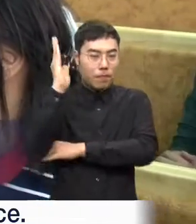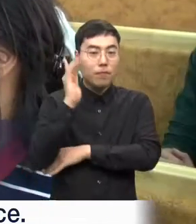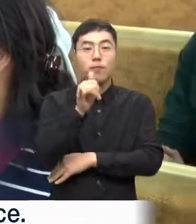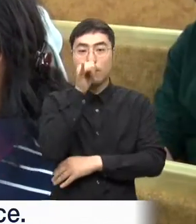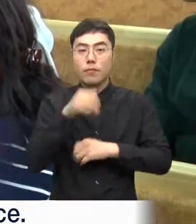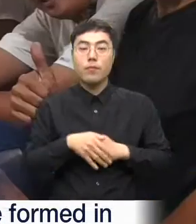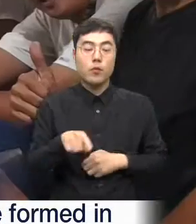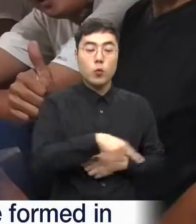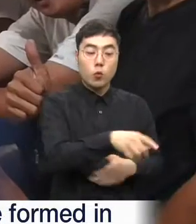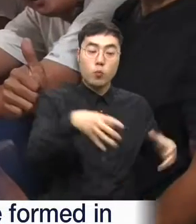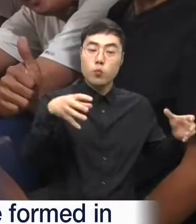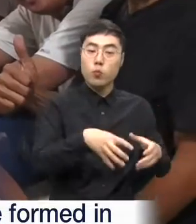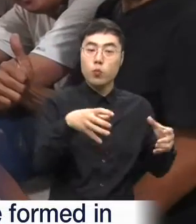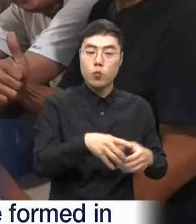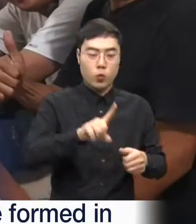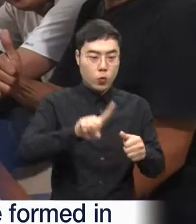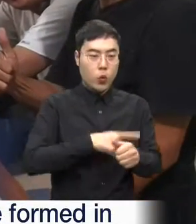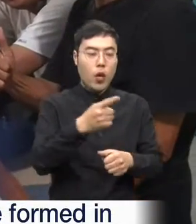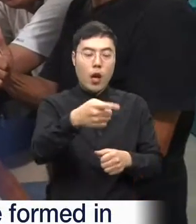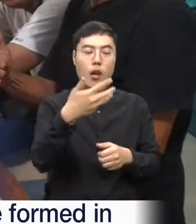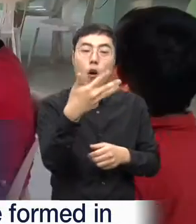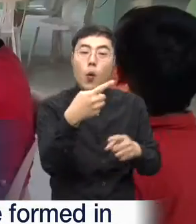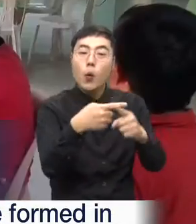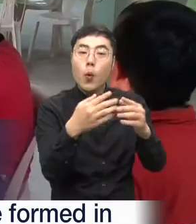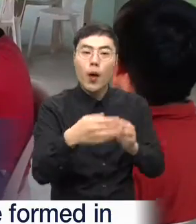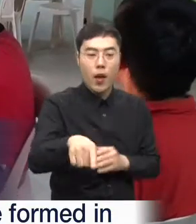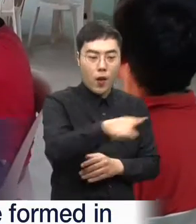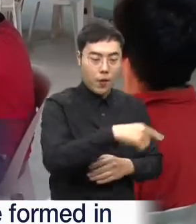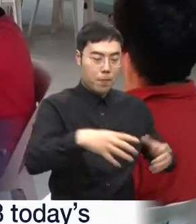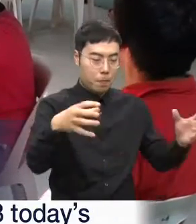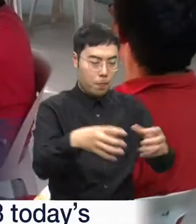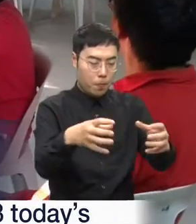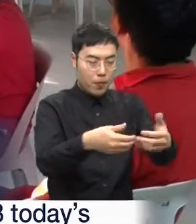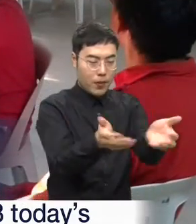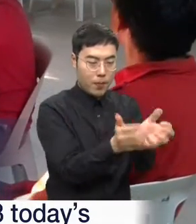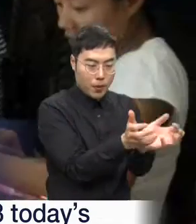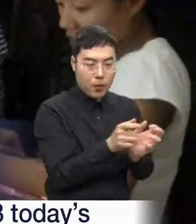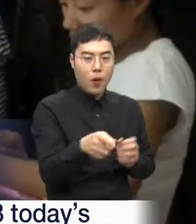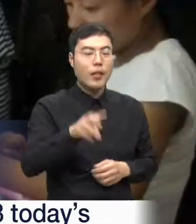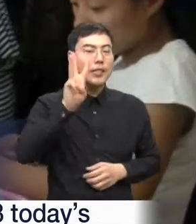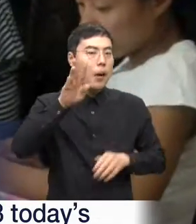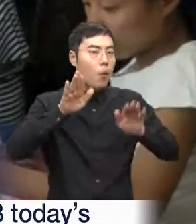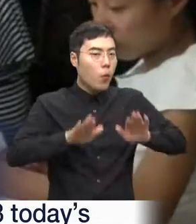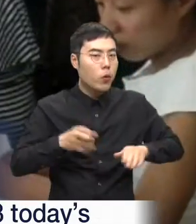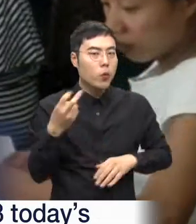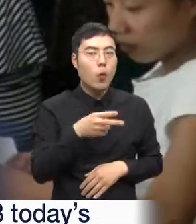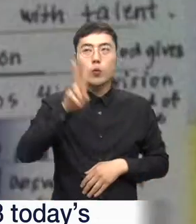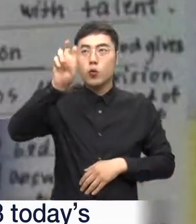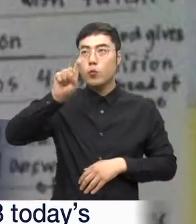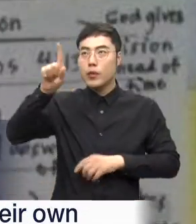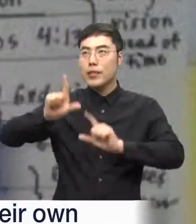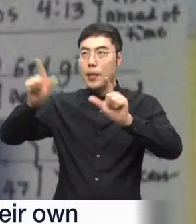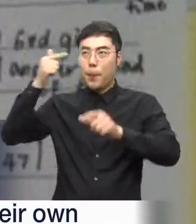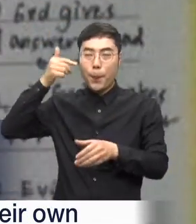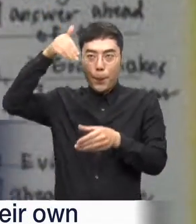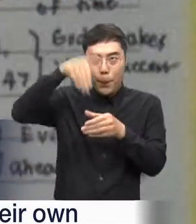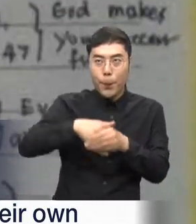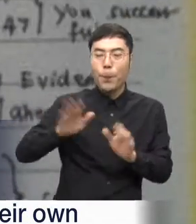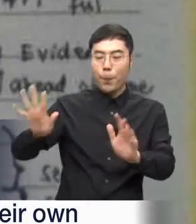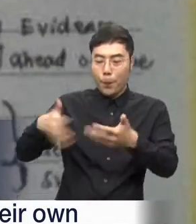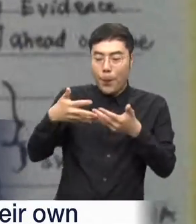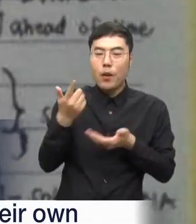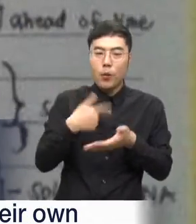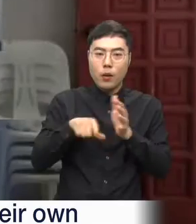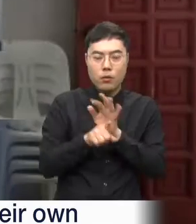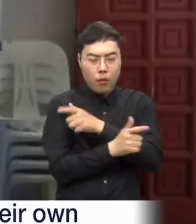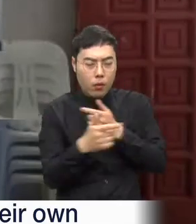전달하고 있습니다. 이를 통해 필리핀 8개 교회의 소수 집중훈련팀이 구성돼 매일 3원후를 지속하고 21가지 삶을 개인에게